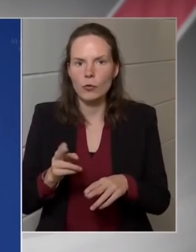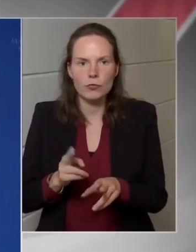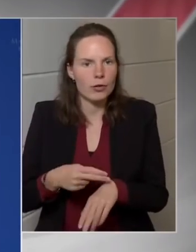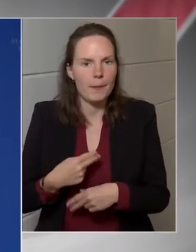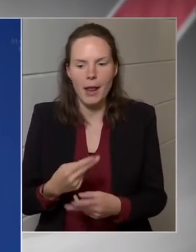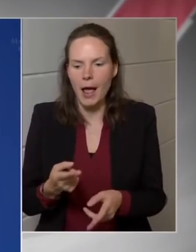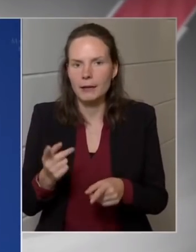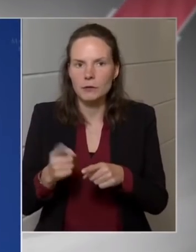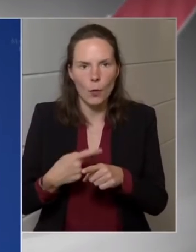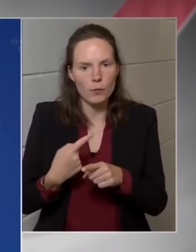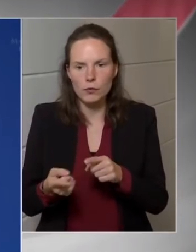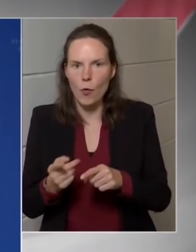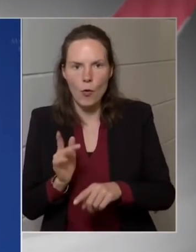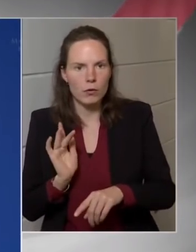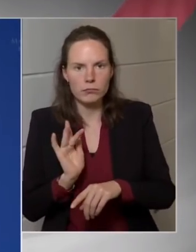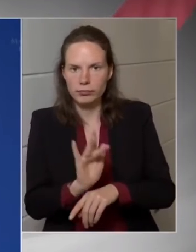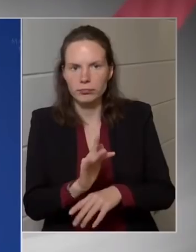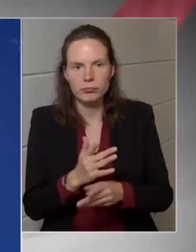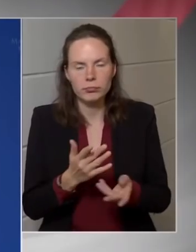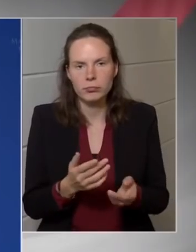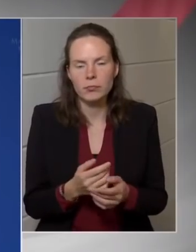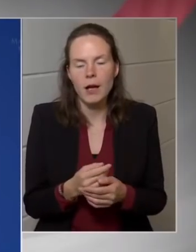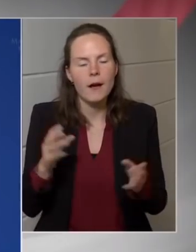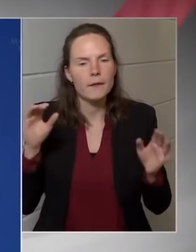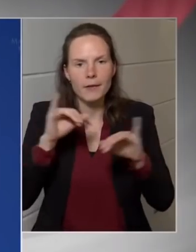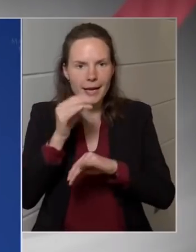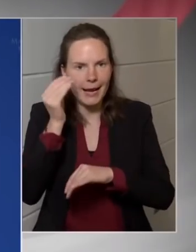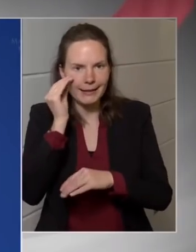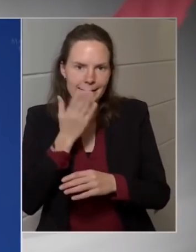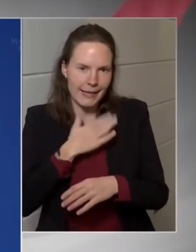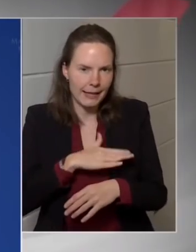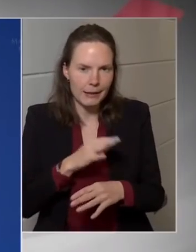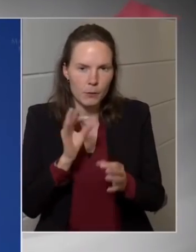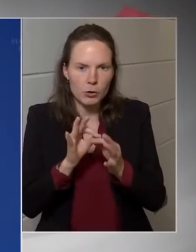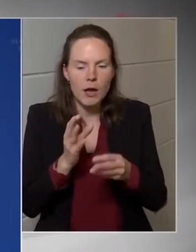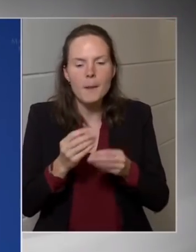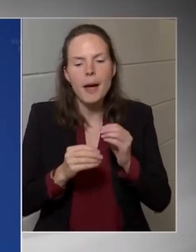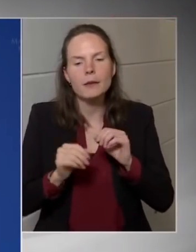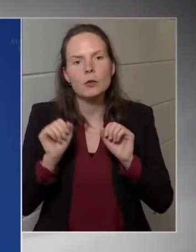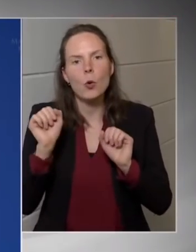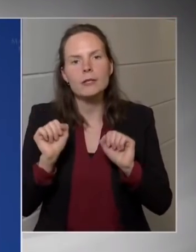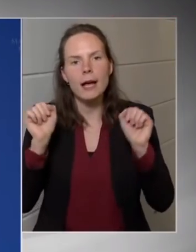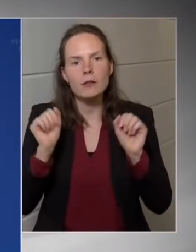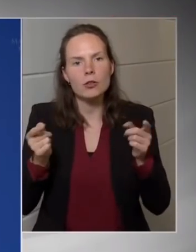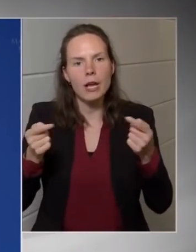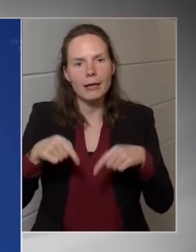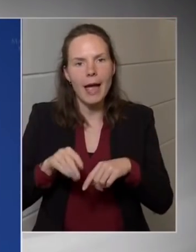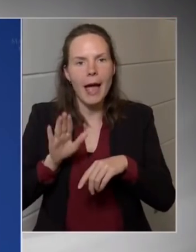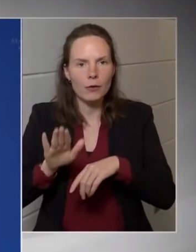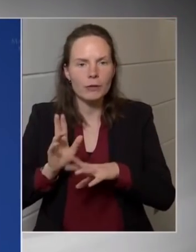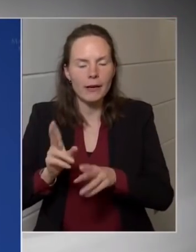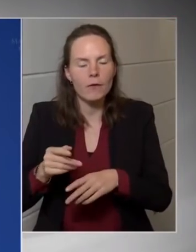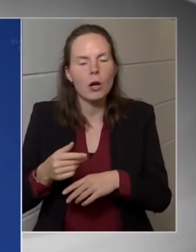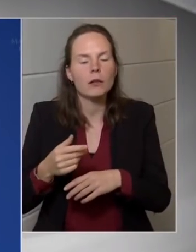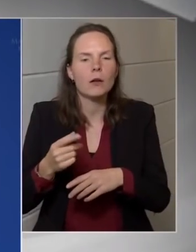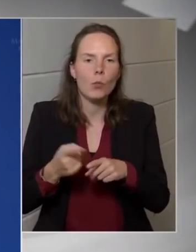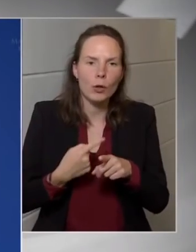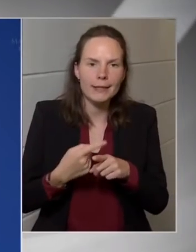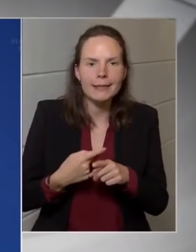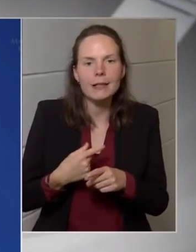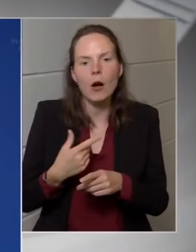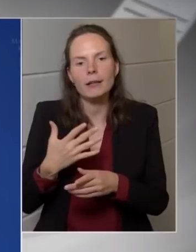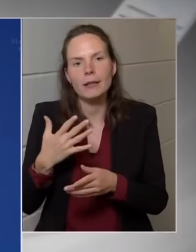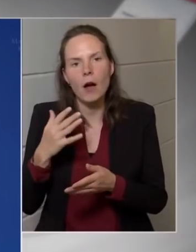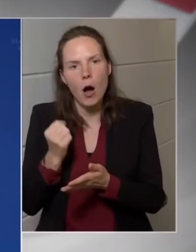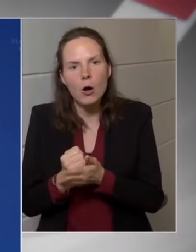tehát ezt a félreértését szeretném pontosítani, mert a köztársasági elnöknek ugye van politikai és alkotmányos vétójoga,